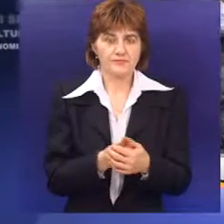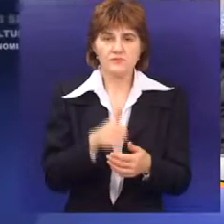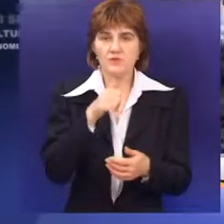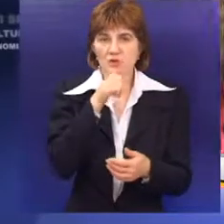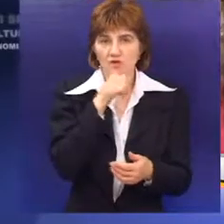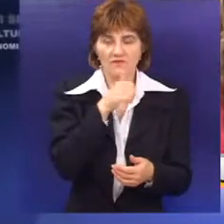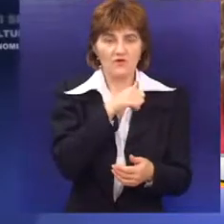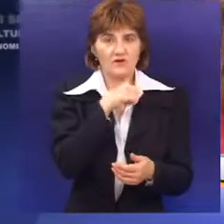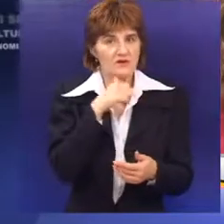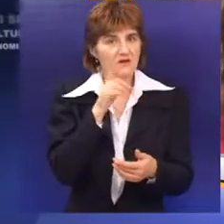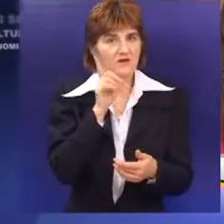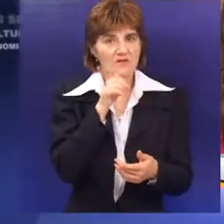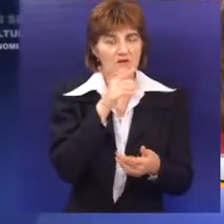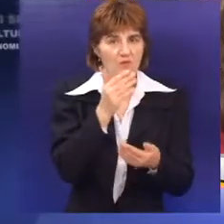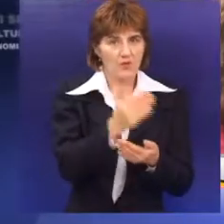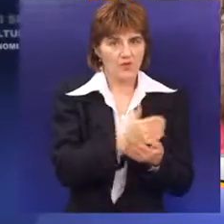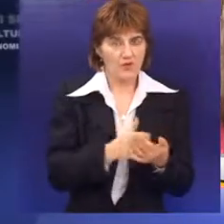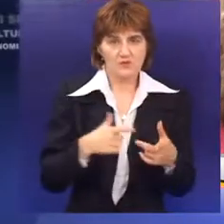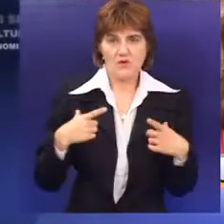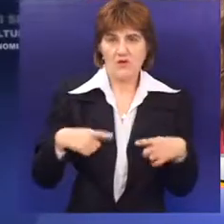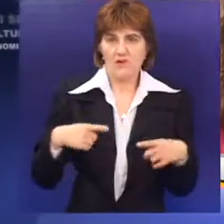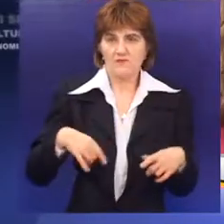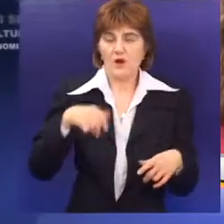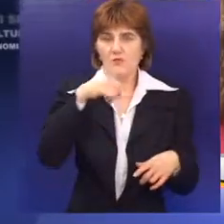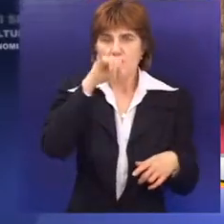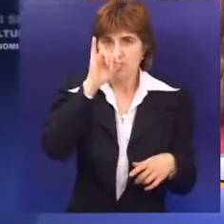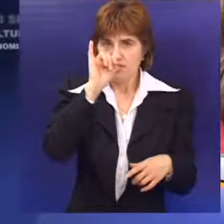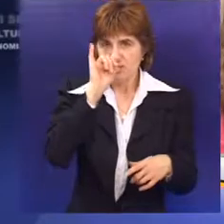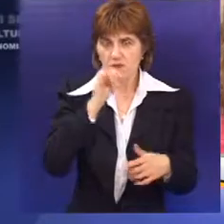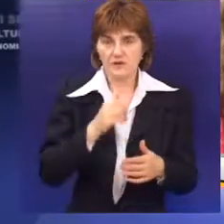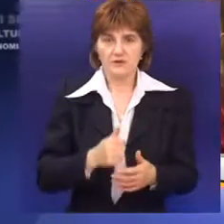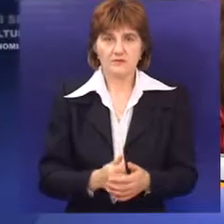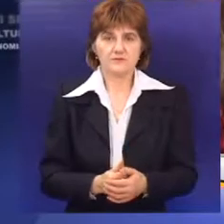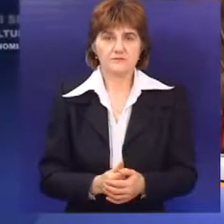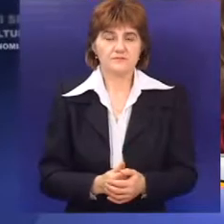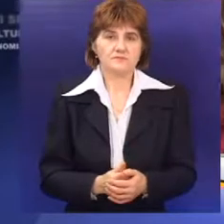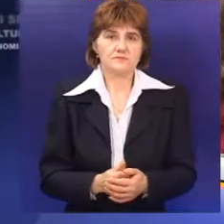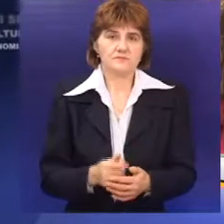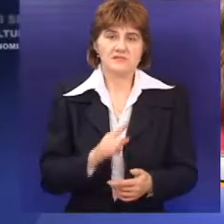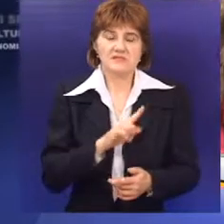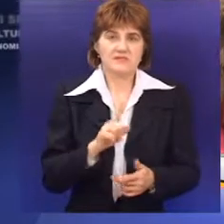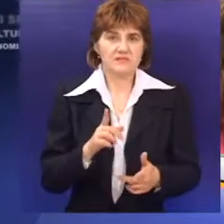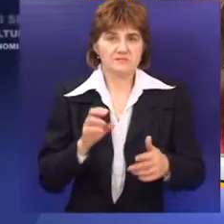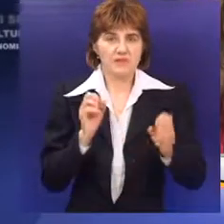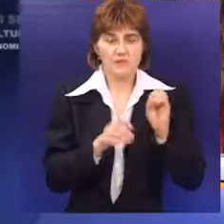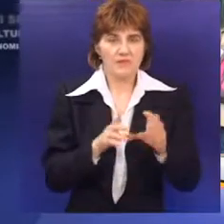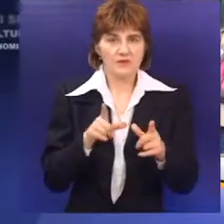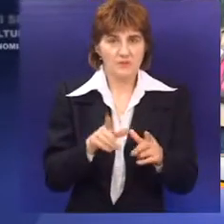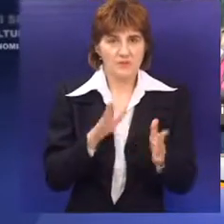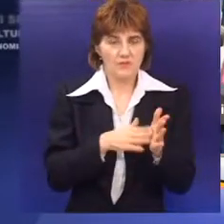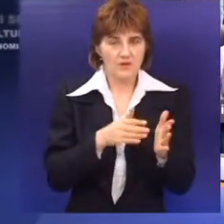ne znam sada, korisna i da volimo da je pijemo i da je, ne smemo je zagadživati.